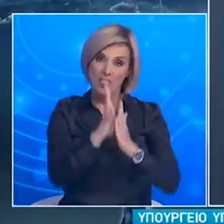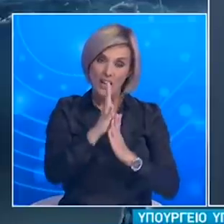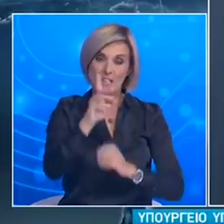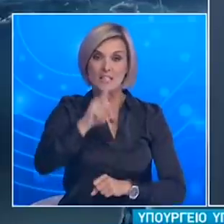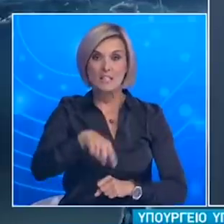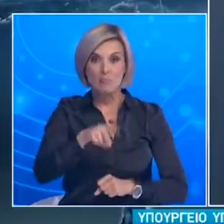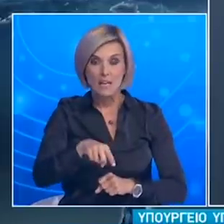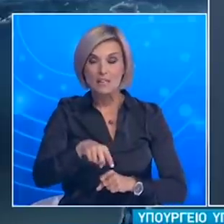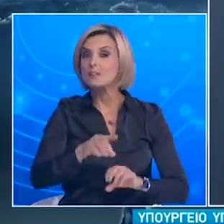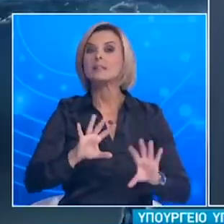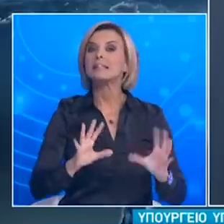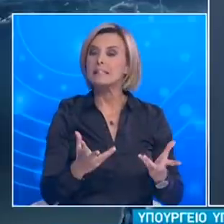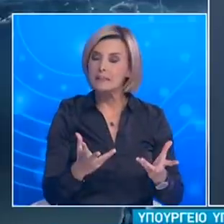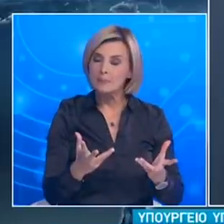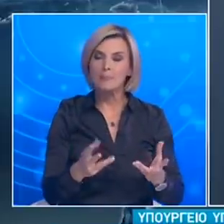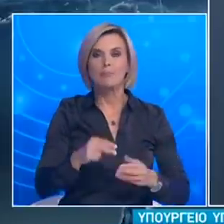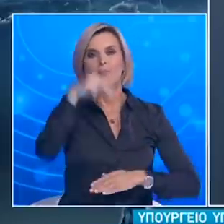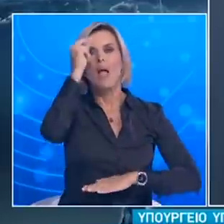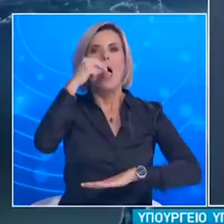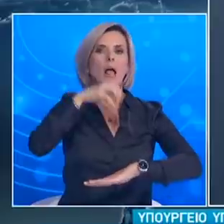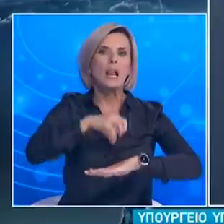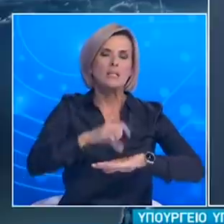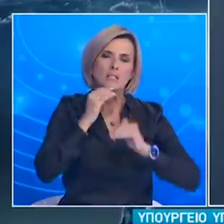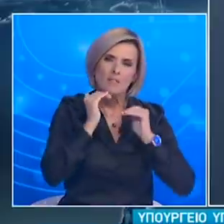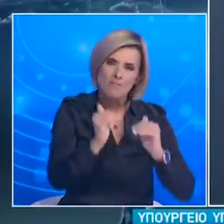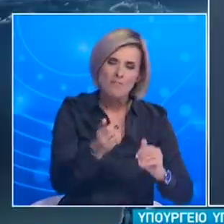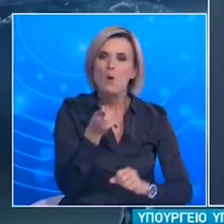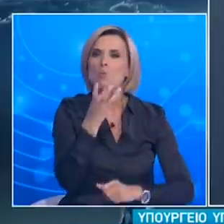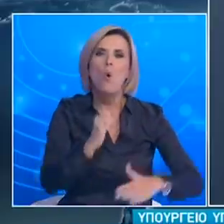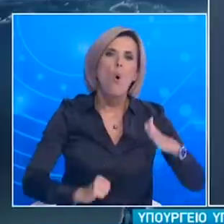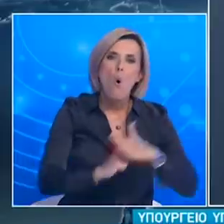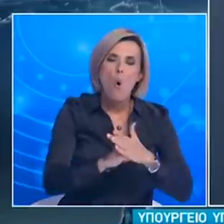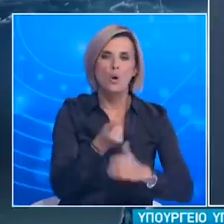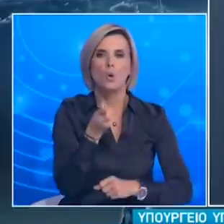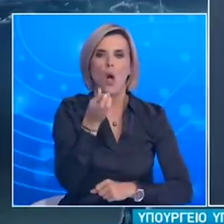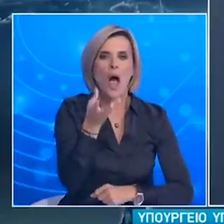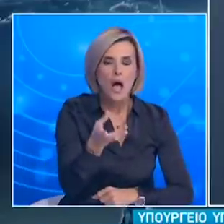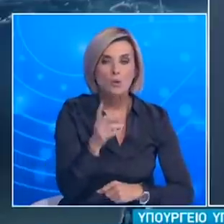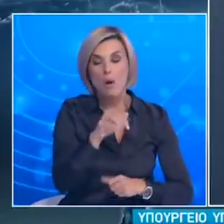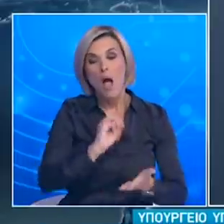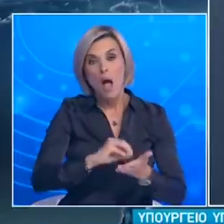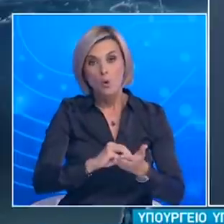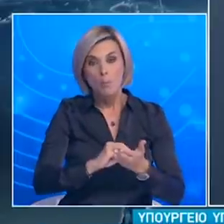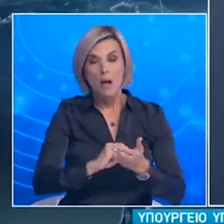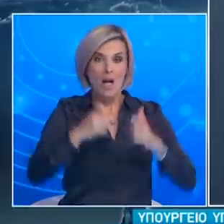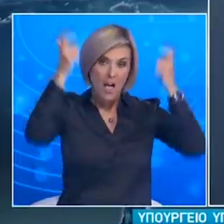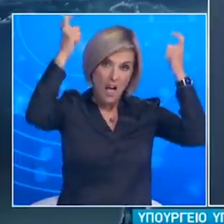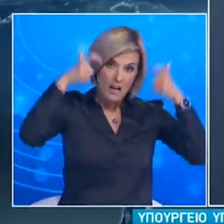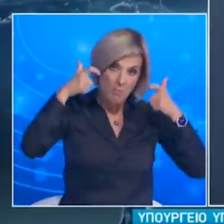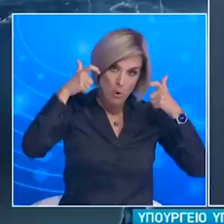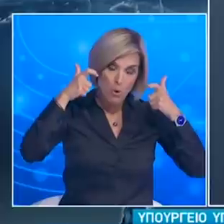προσωρινά μέτρα προστασίας που ισχύουν για τις εκκλησίες και κάθε θρησκευτικό τόπο λατρείας και η αναστολή θρησκευτικών τελετών που